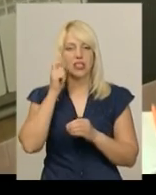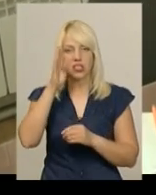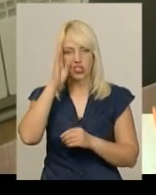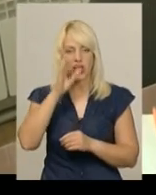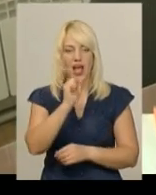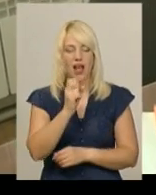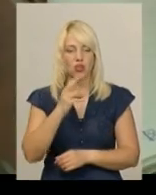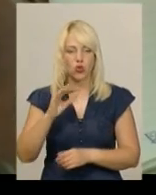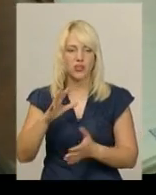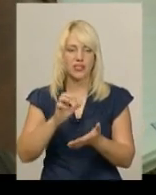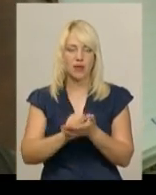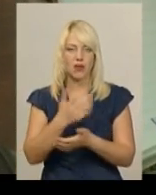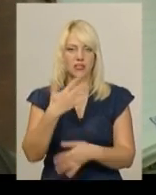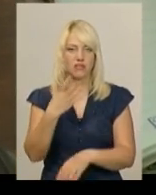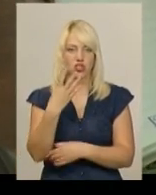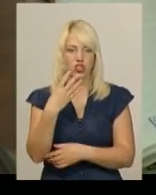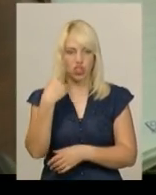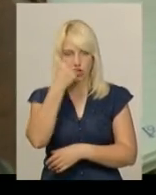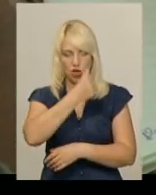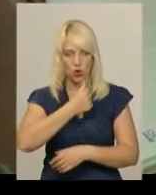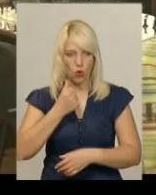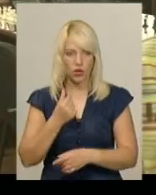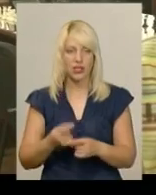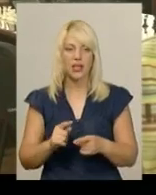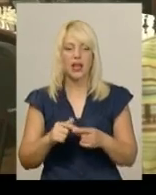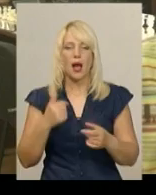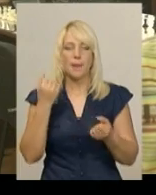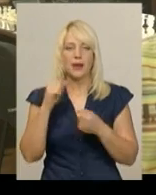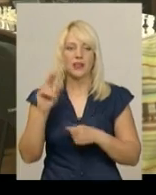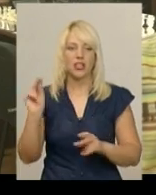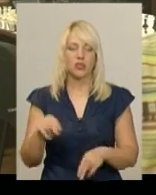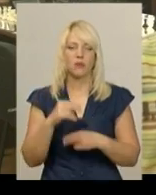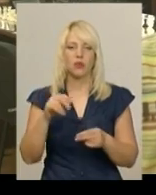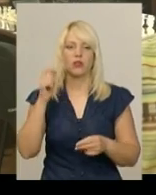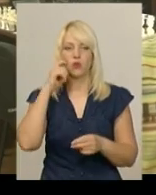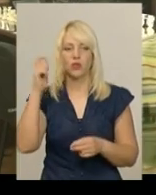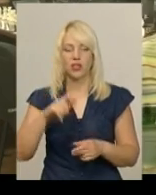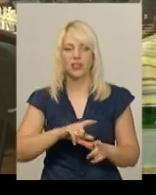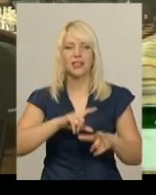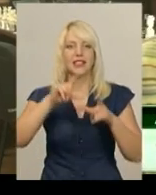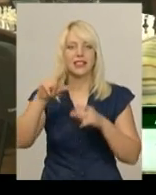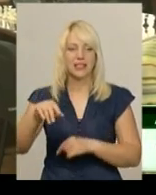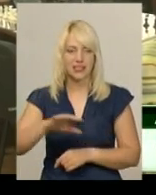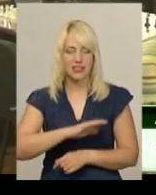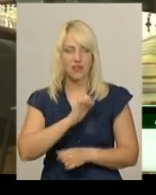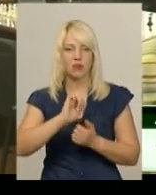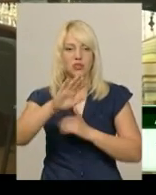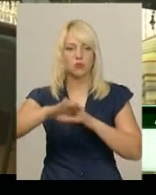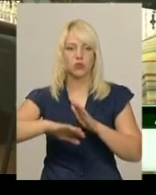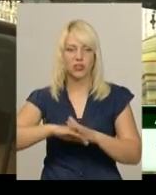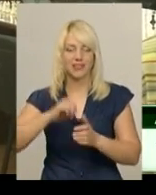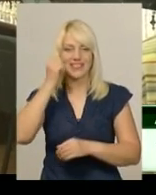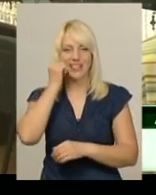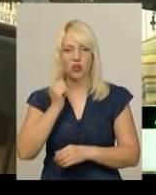клубі 4 роки. Я перемагав на чемпіонаті України, їздив в Кам'ять-Подзільський,